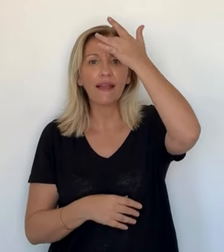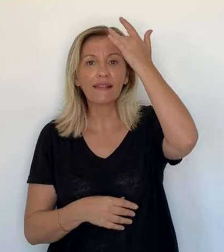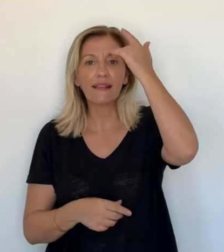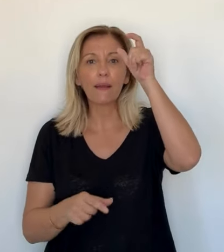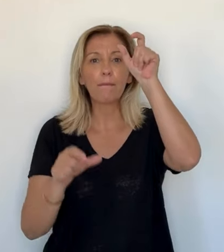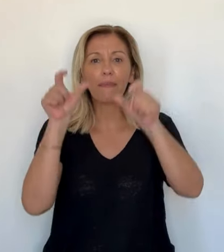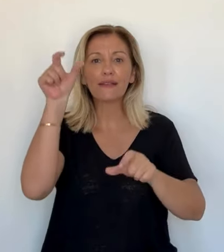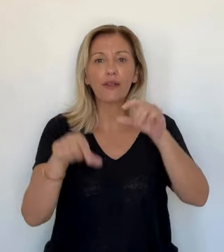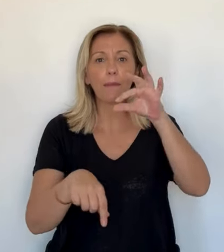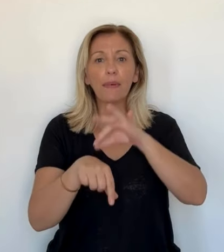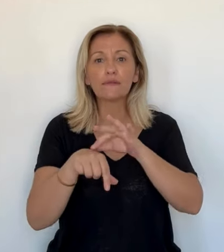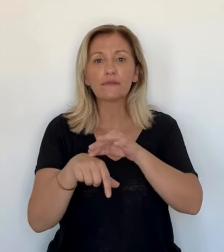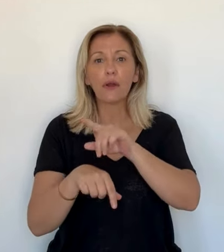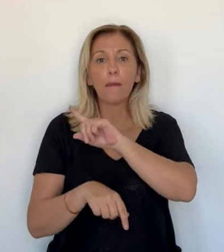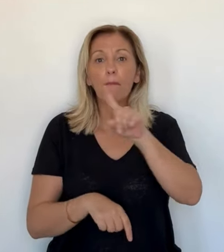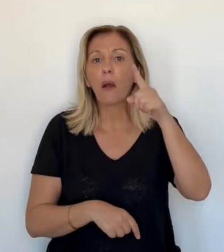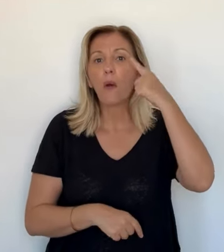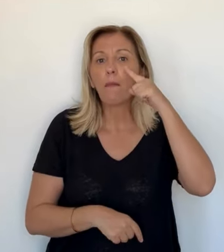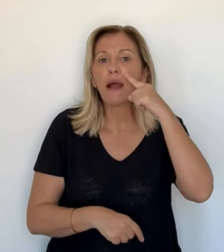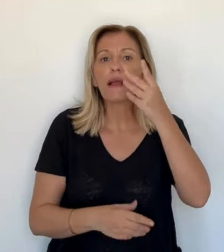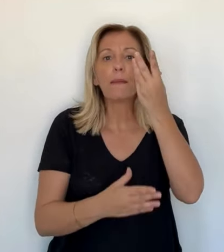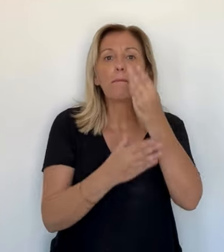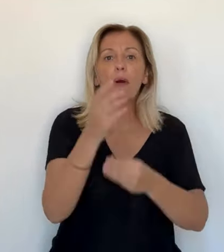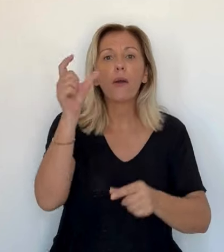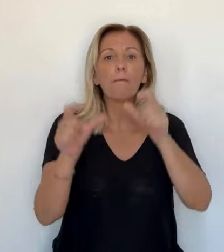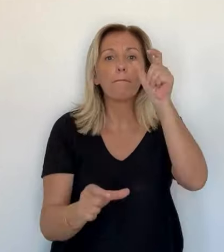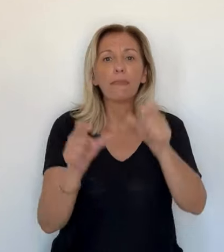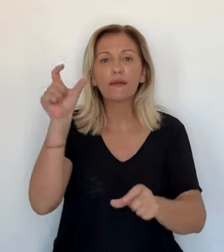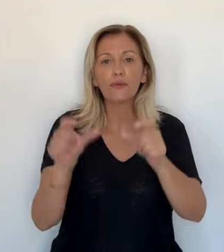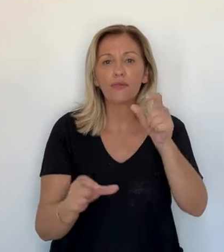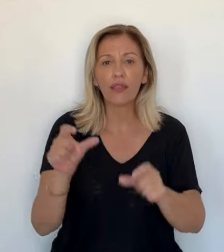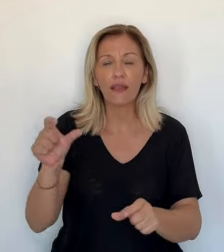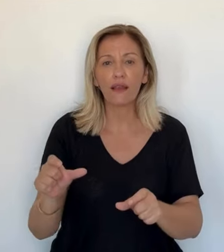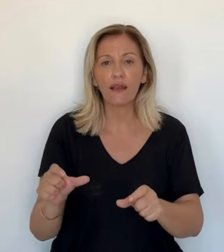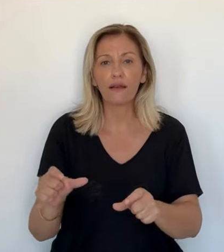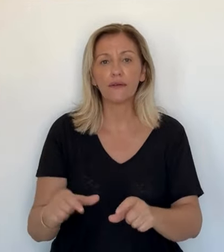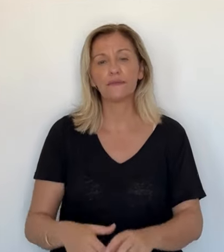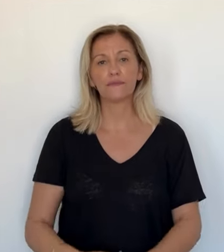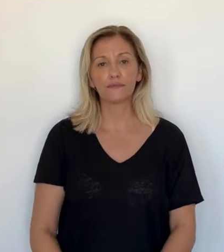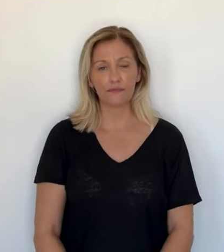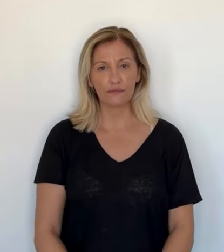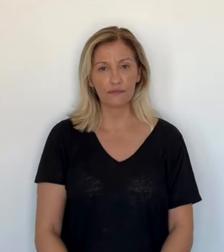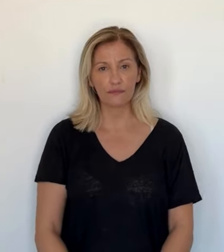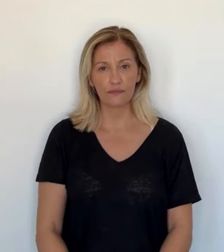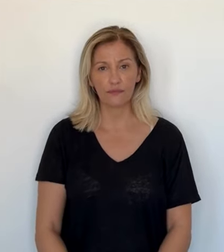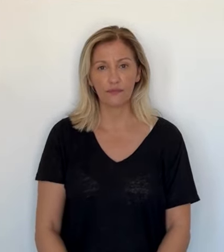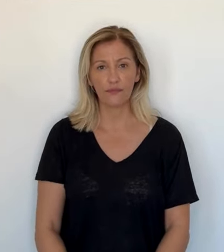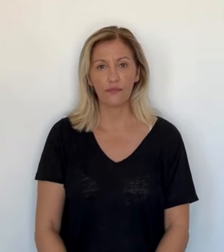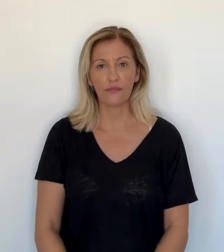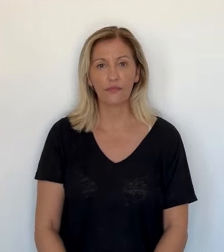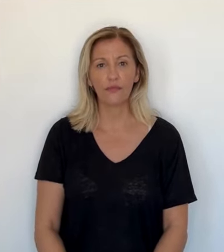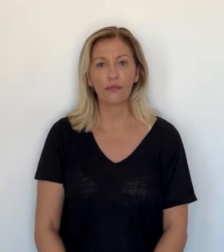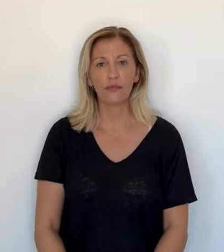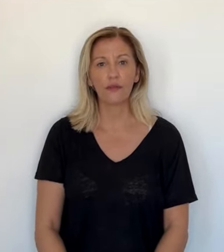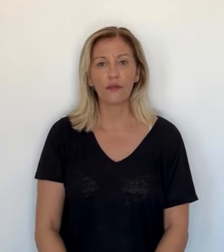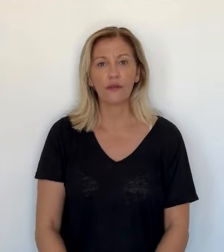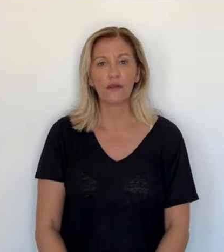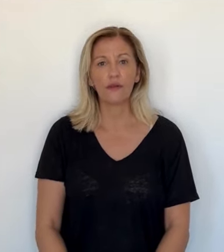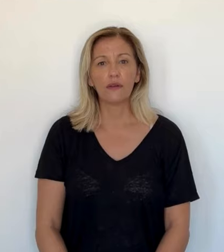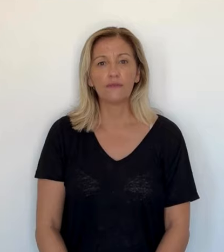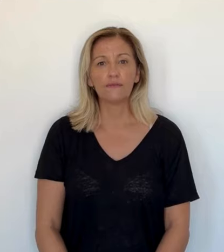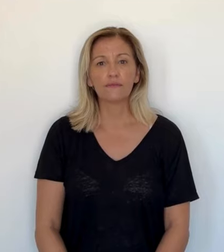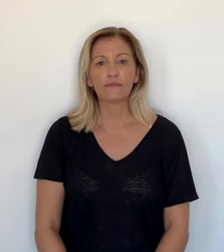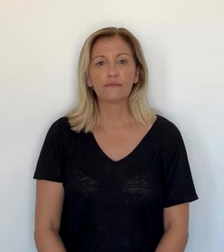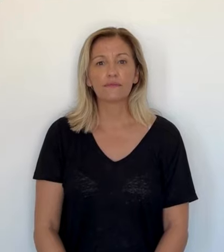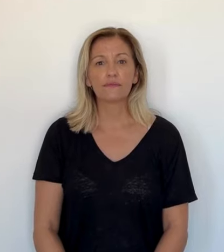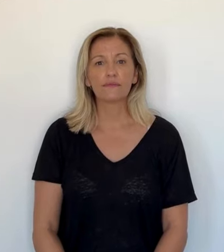répercussions plus importantes. Mais c'est une problématique, effectivement, sur tout le territoire. Les patients traités durant le printemps et l